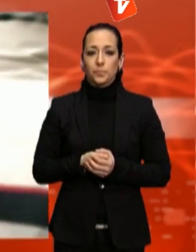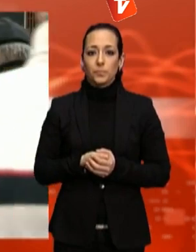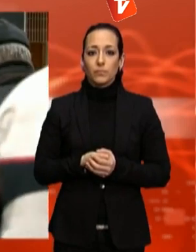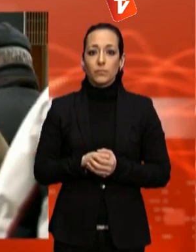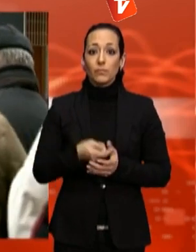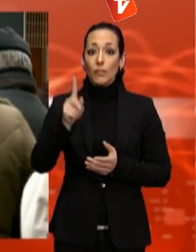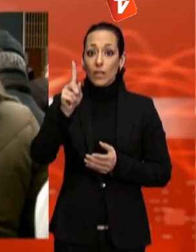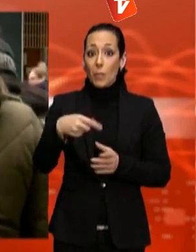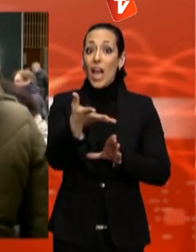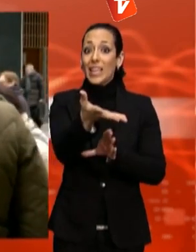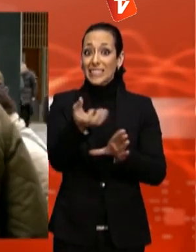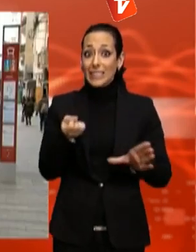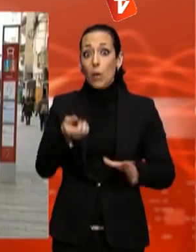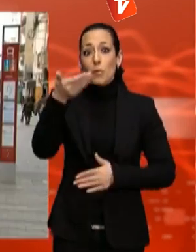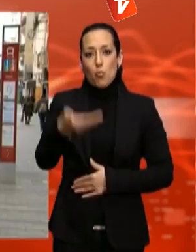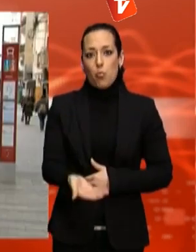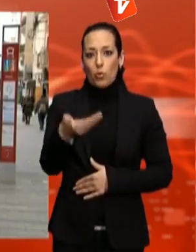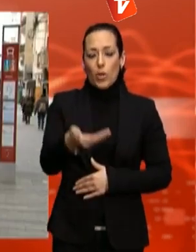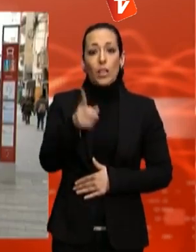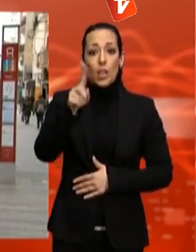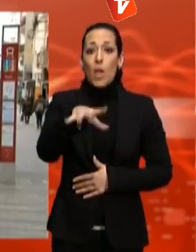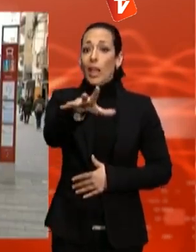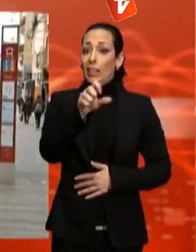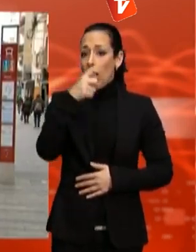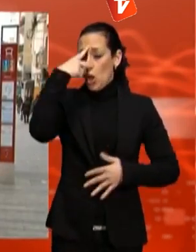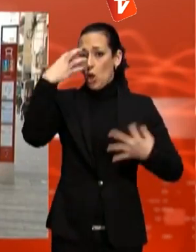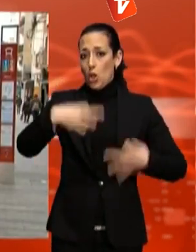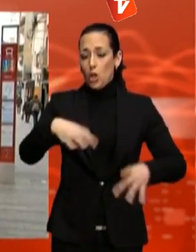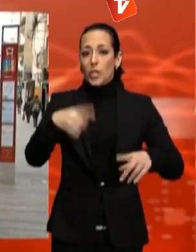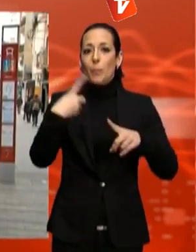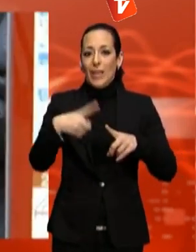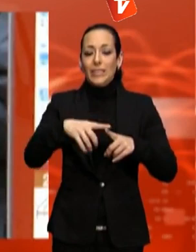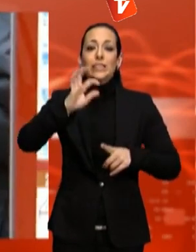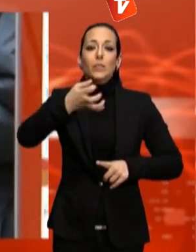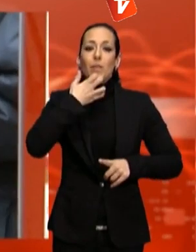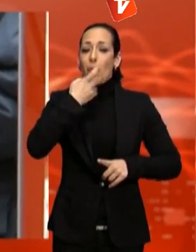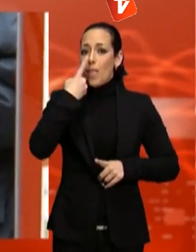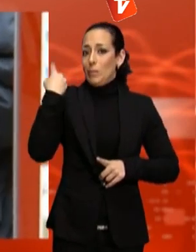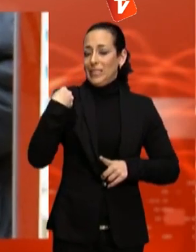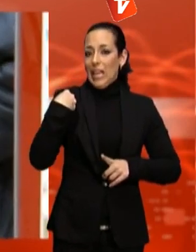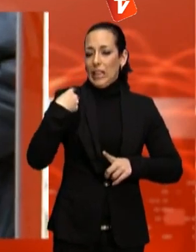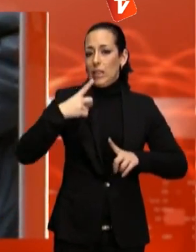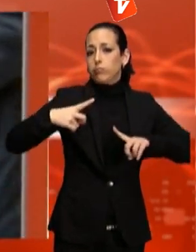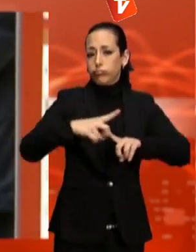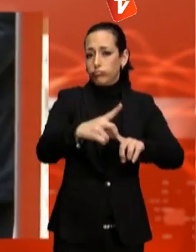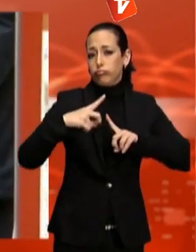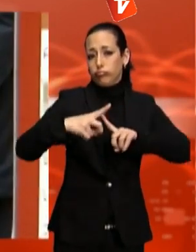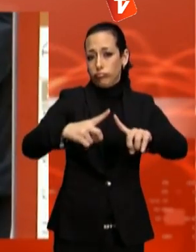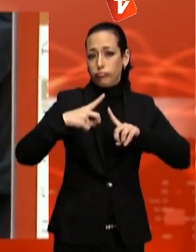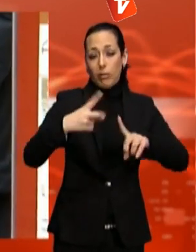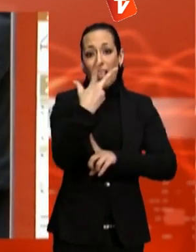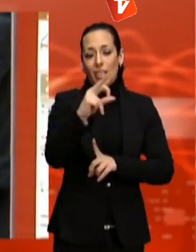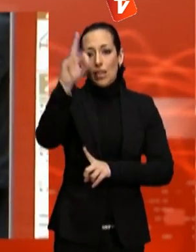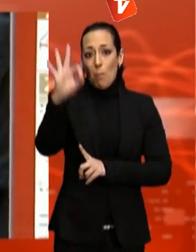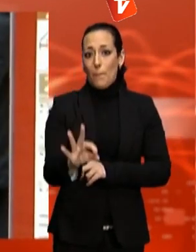Aquest important estalvi és comprensible tenint en compte que un 30% dels 12 milions de viatges de'any passat es van fer amb aquestes targetes.